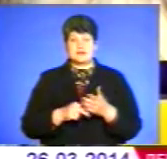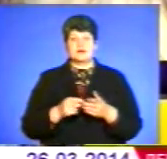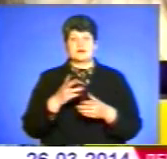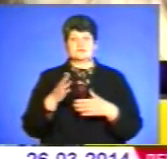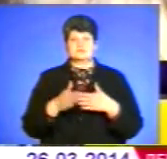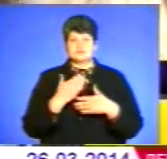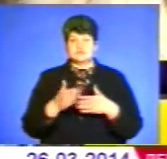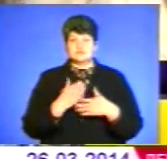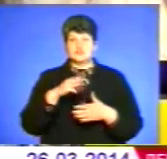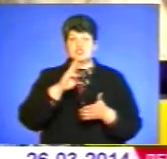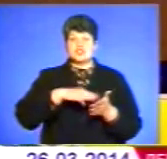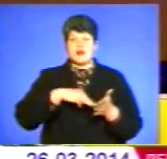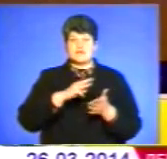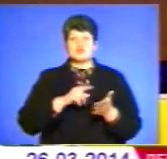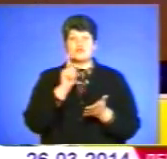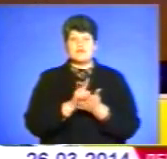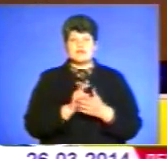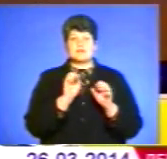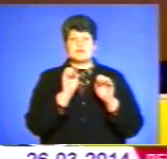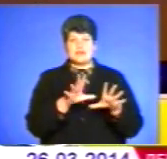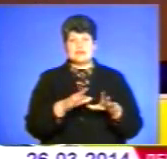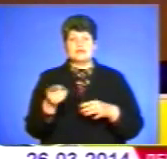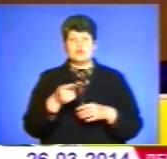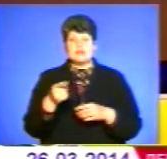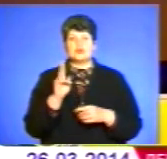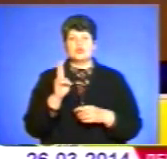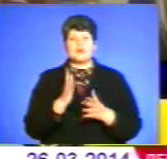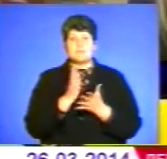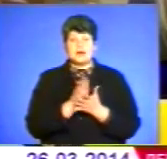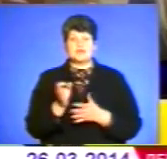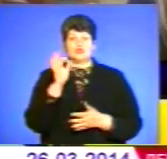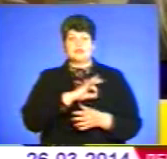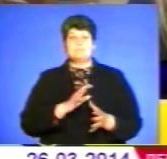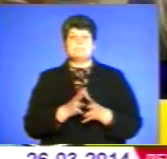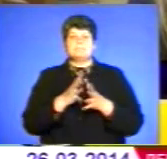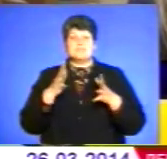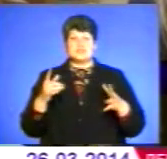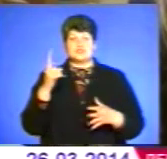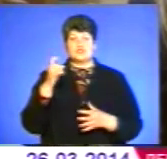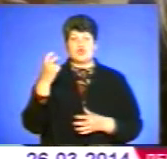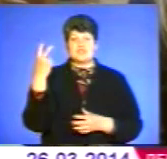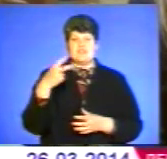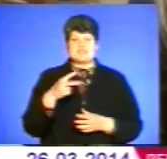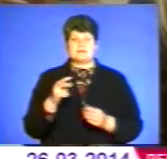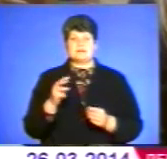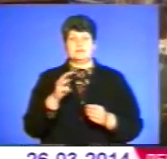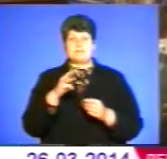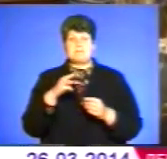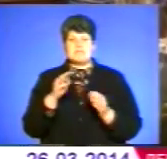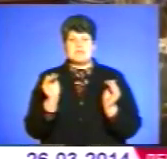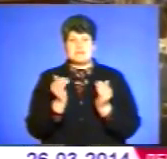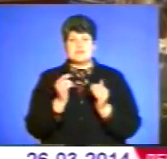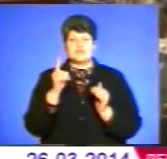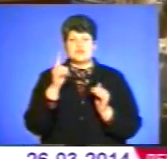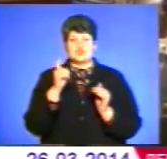штрафами. Зобов'язані подати декларації тернополяни, чий дохід перевищує 120 мінімальних мінімумів, а це 137